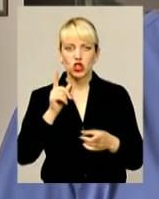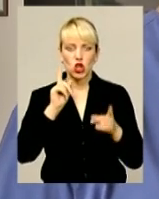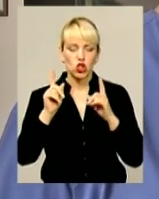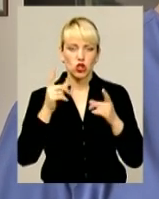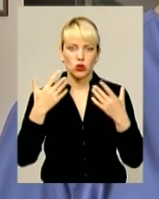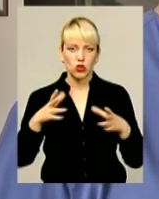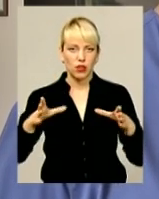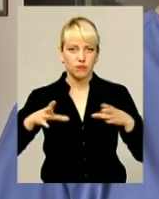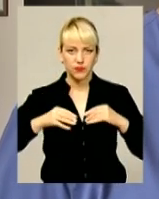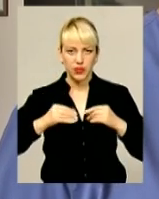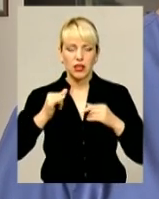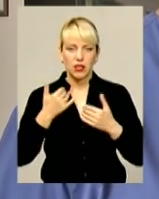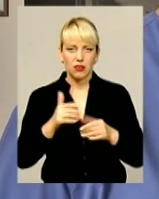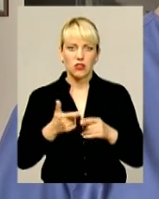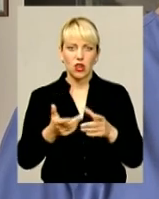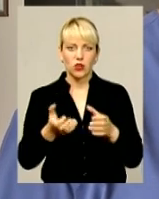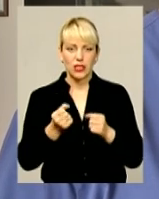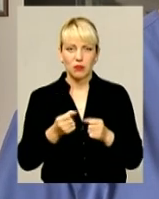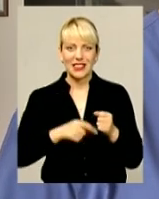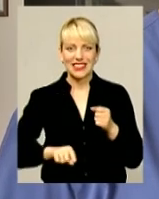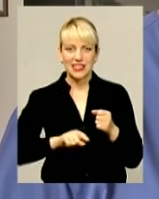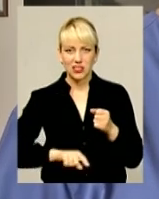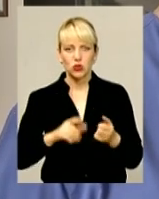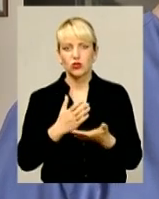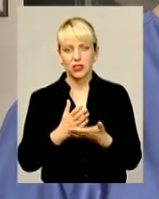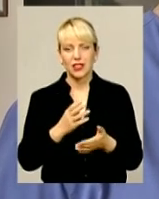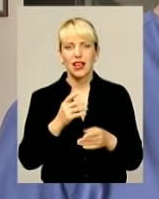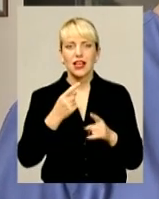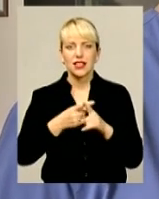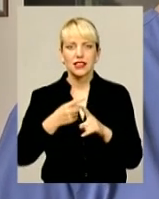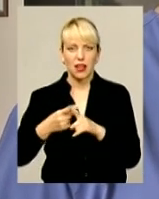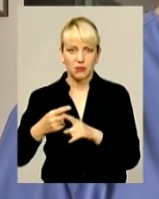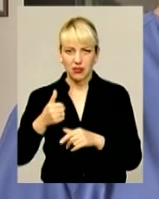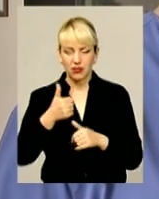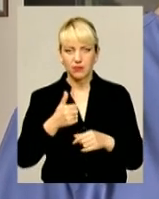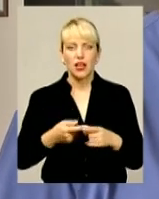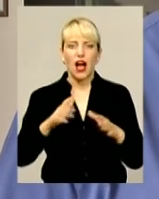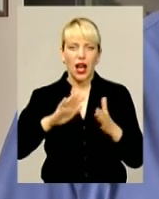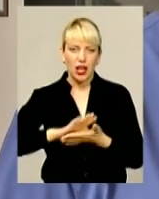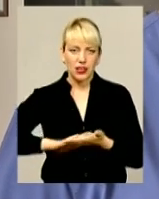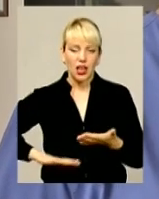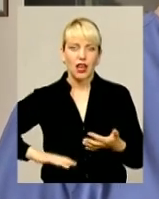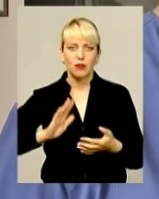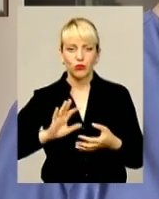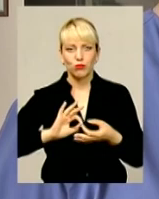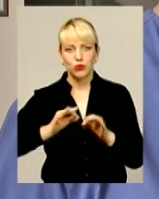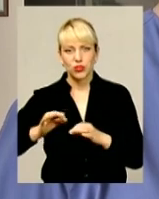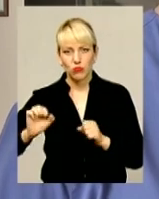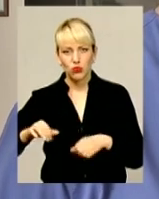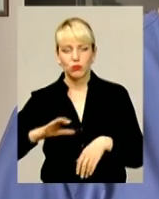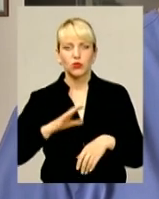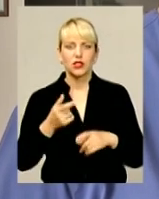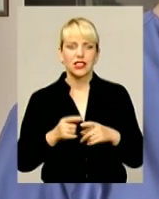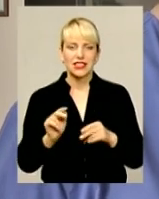абсолютно купований, отримали сечу, тобто динаміка позитивна. Але далі період ускладнень і лікування,